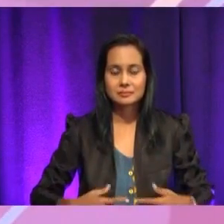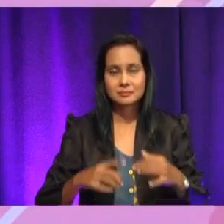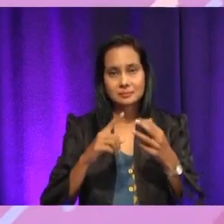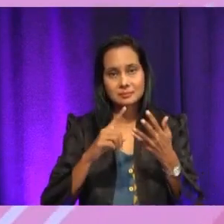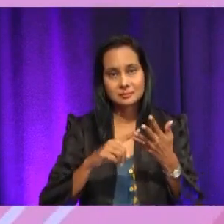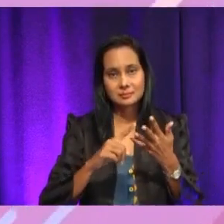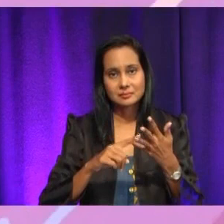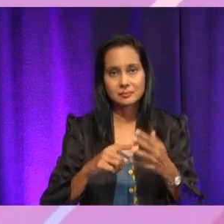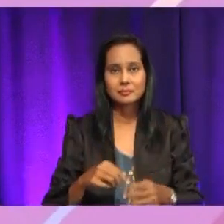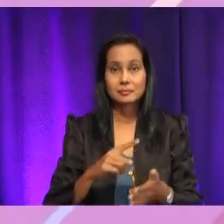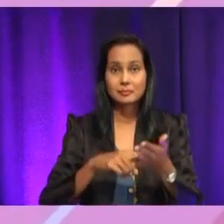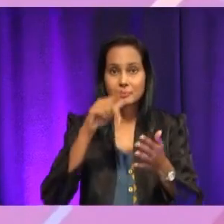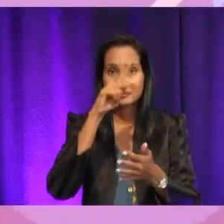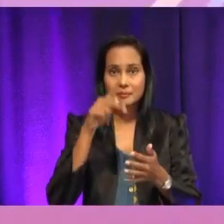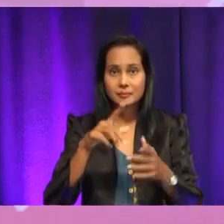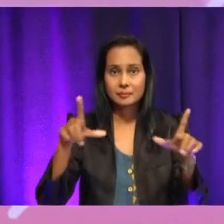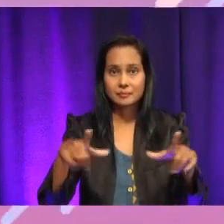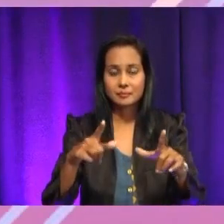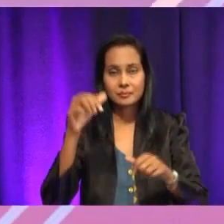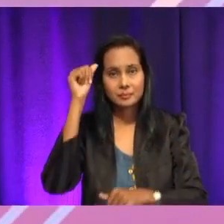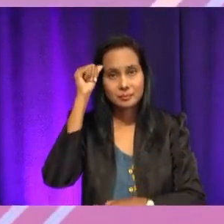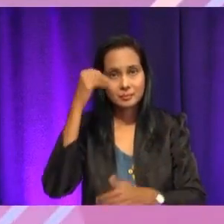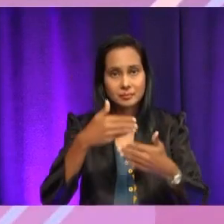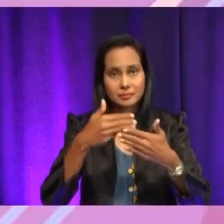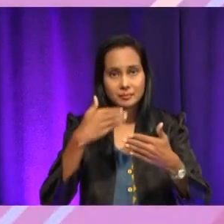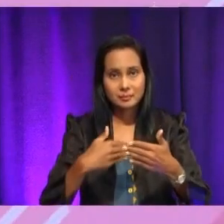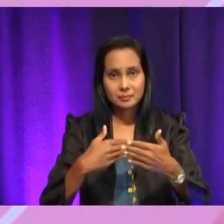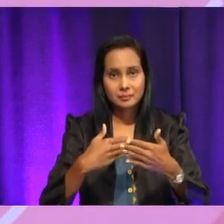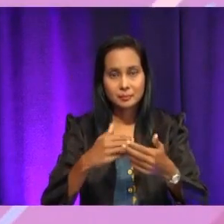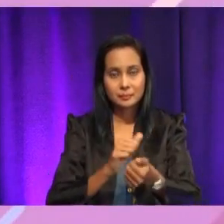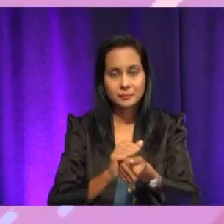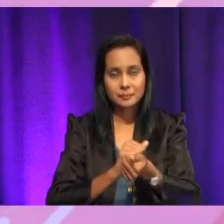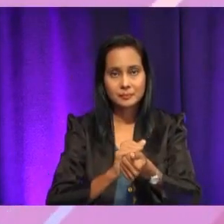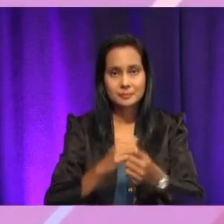terakhir. Apakah yang dilakukan oleh Amran sebelum mencuci pakaiannya?